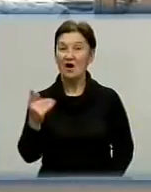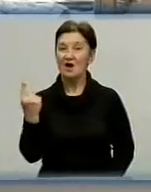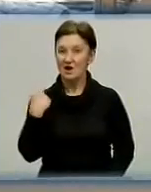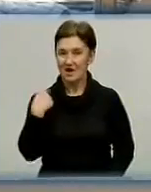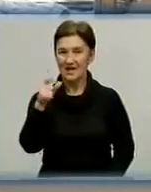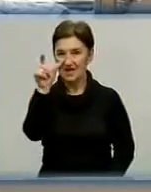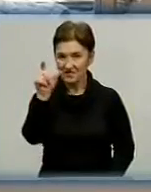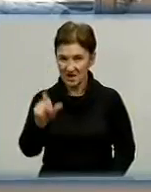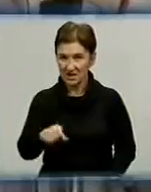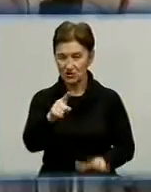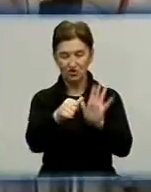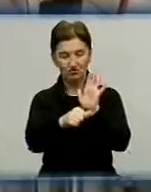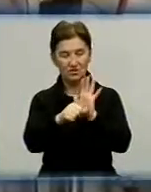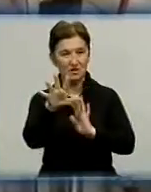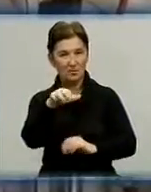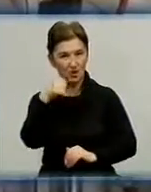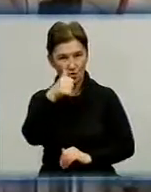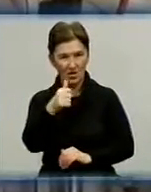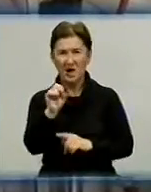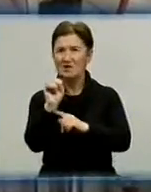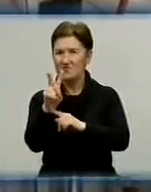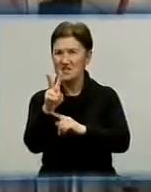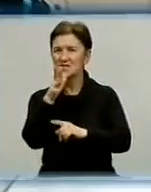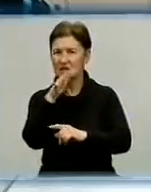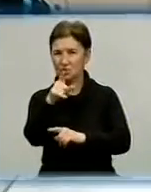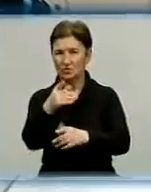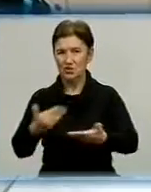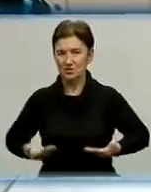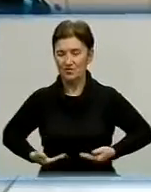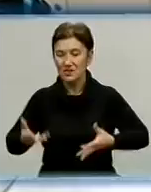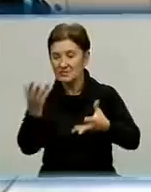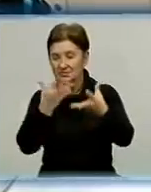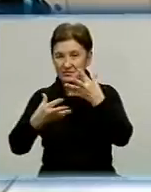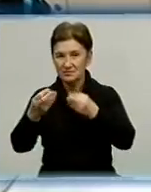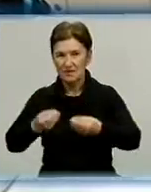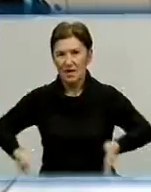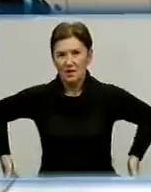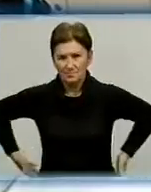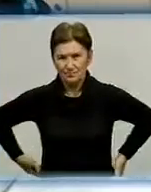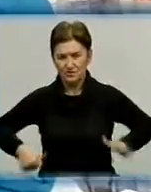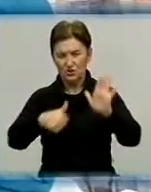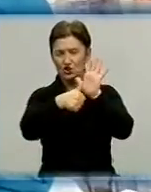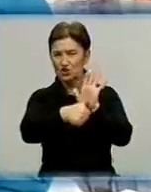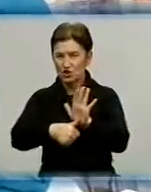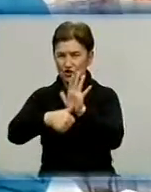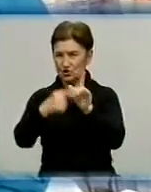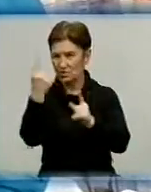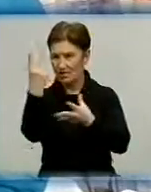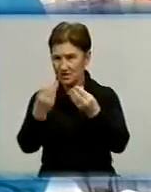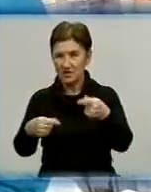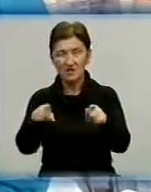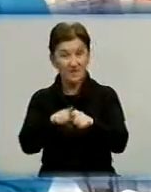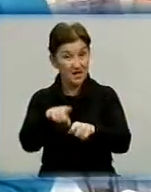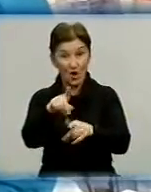Валентині Мочалові 65 років. 12 з них вона живе зі штучною ниркою. Гемодіаліз проходить по 6 годин на день. Раніше зізнається, про такі умови